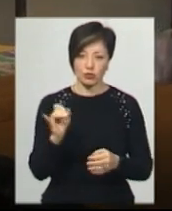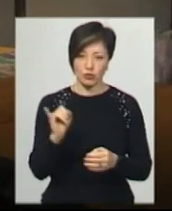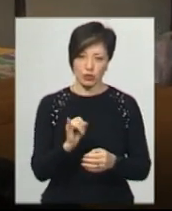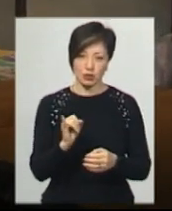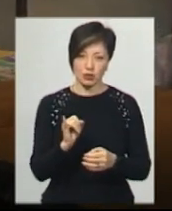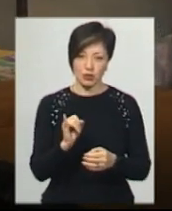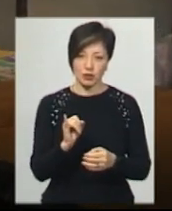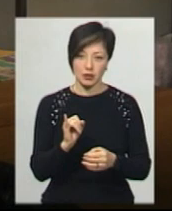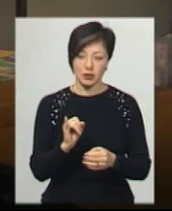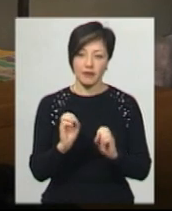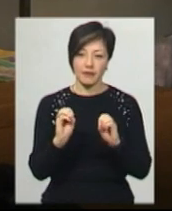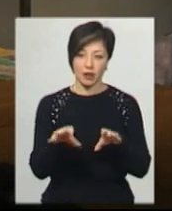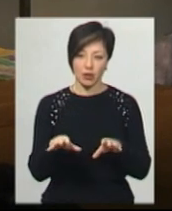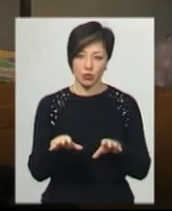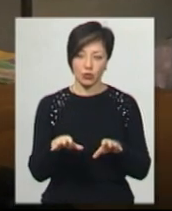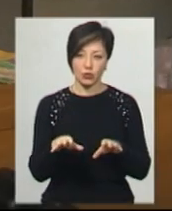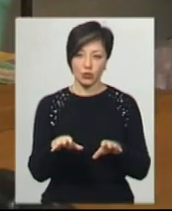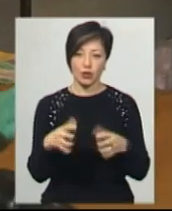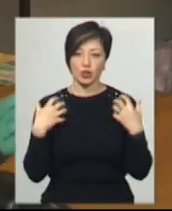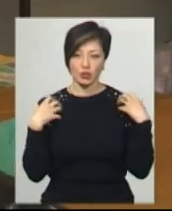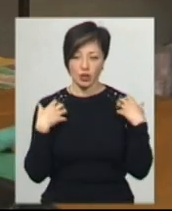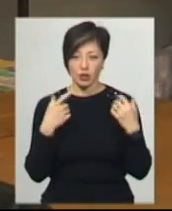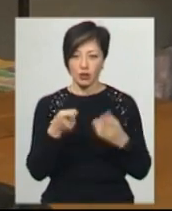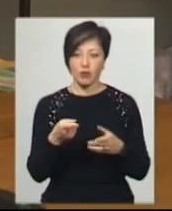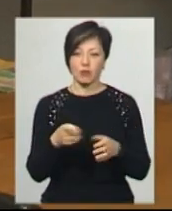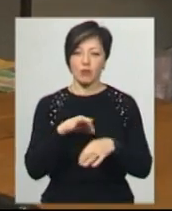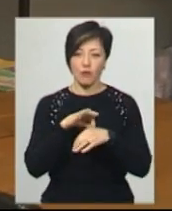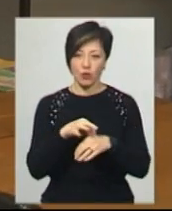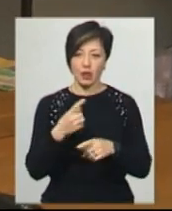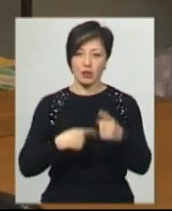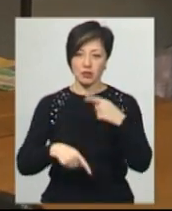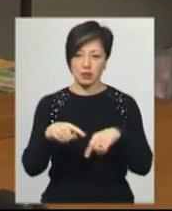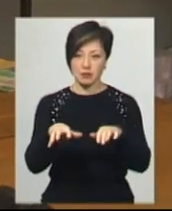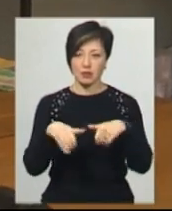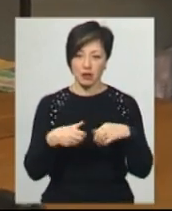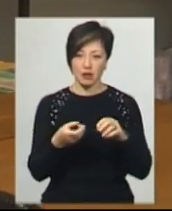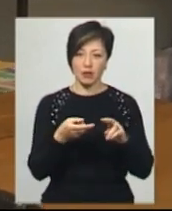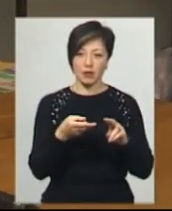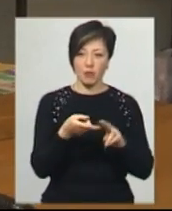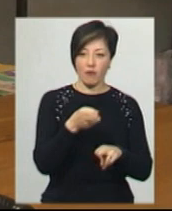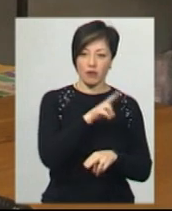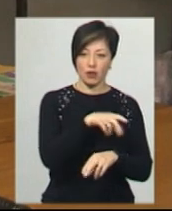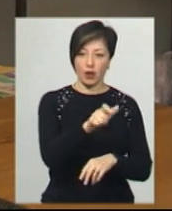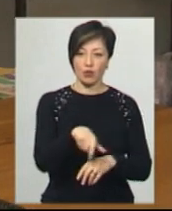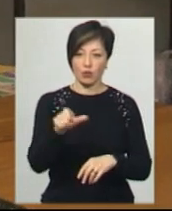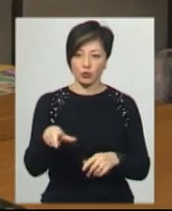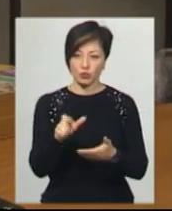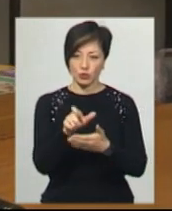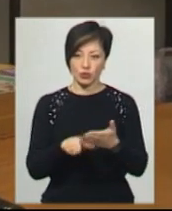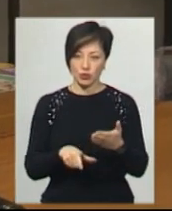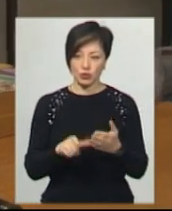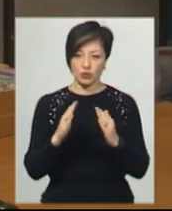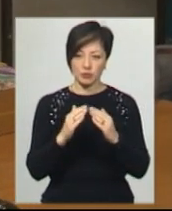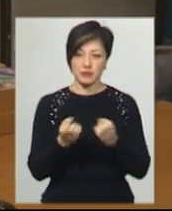віддаю начальниці, вона проводить, я назад забираю і несу в той